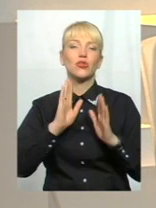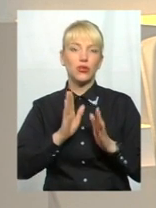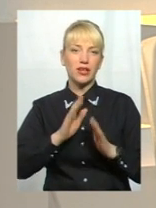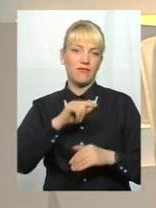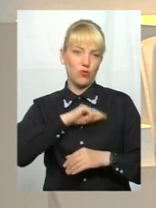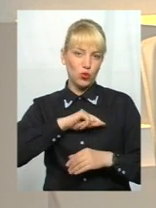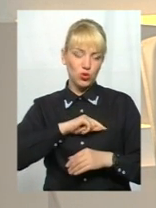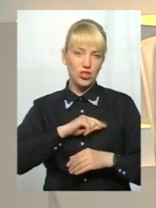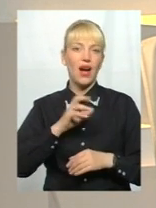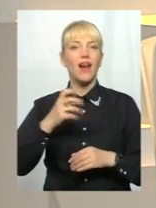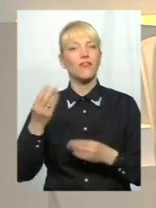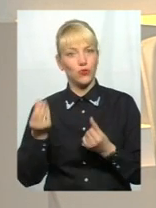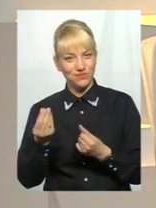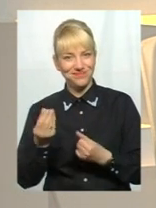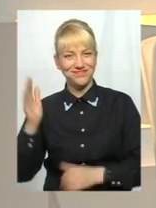кишені». Побачимось!